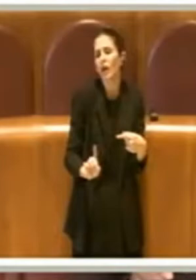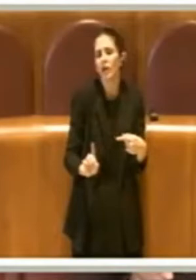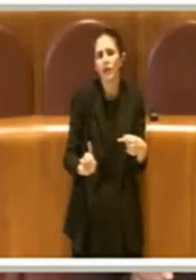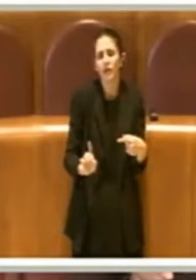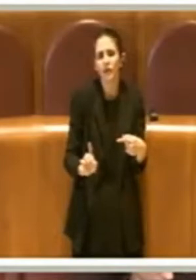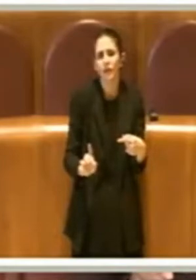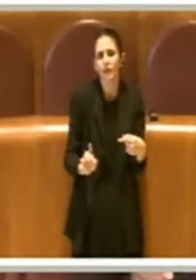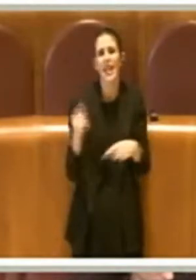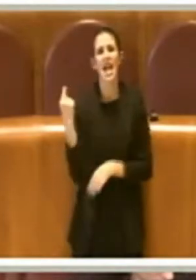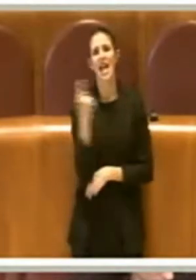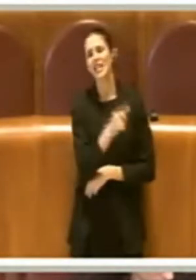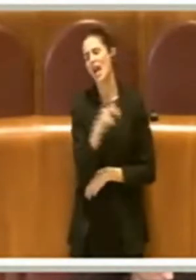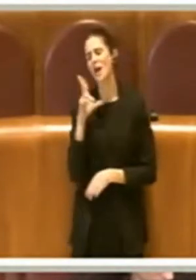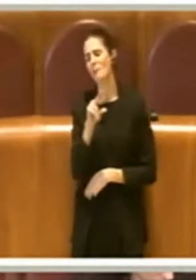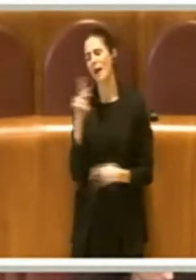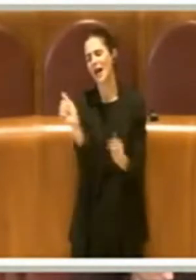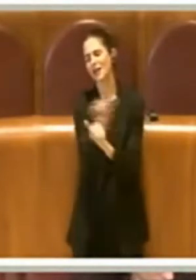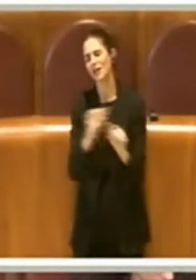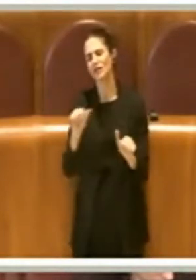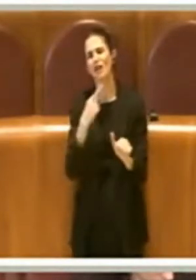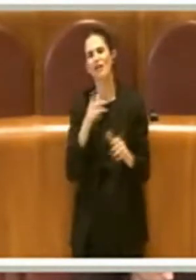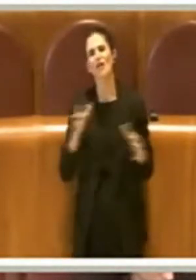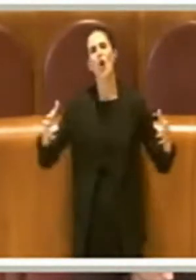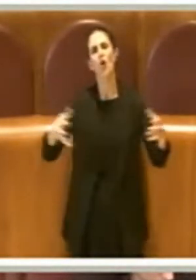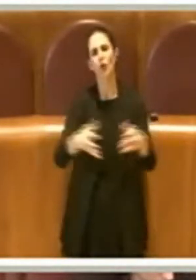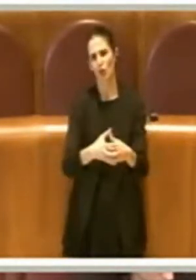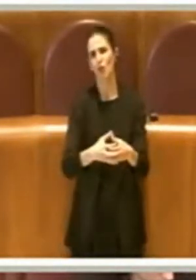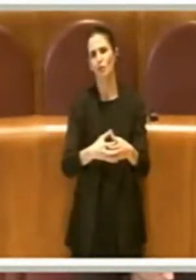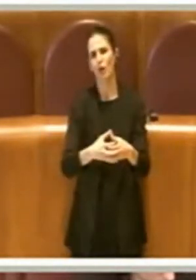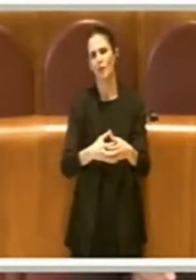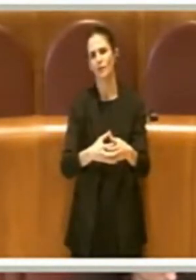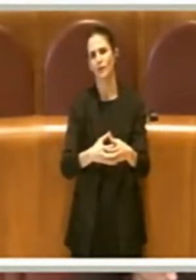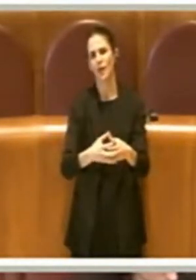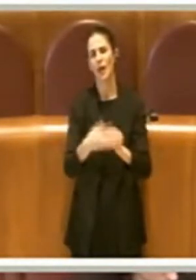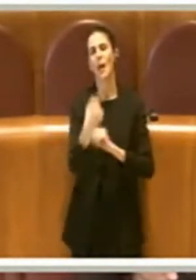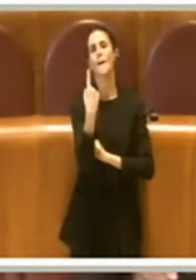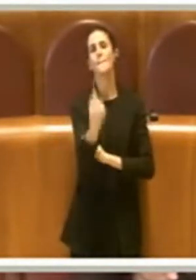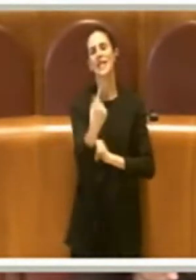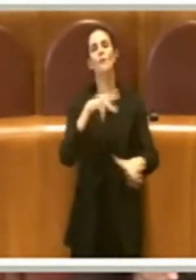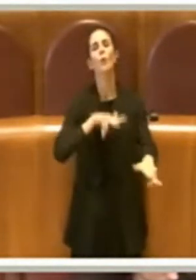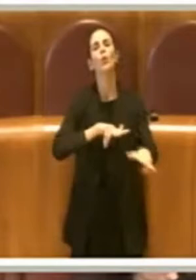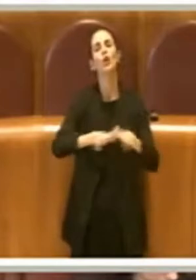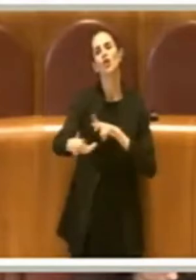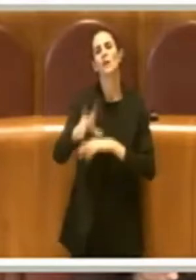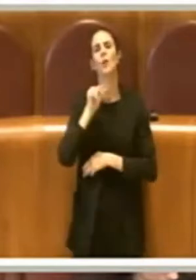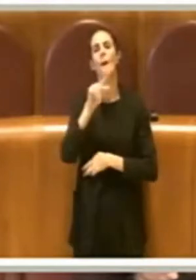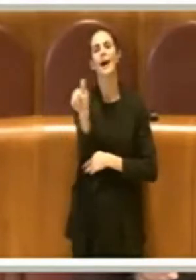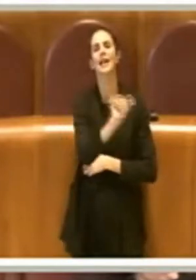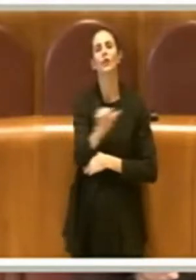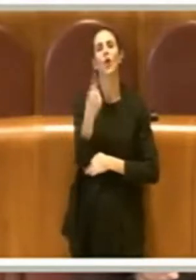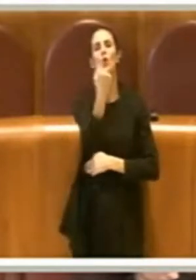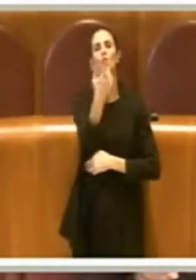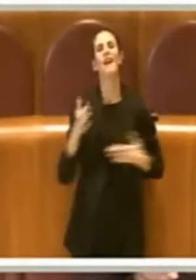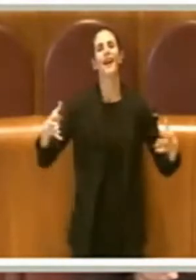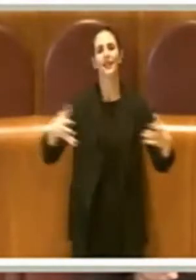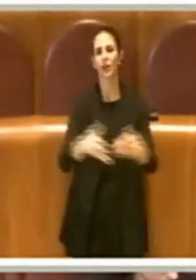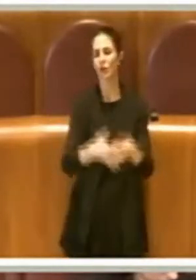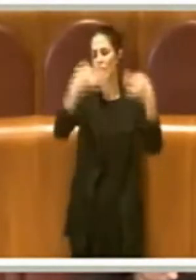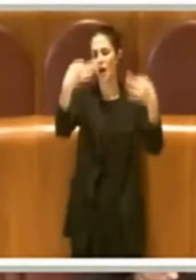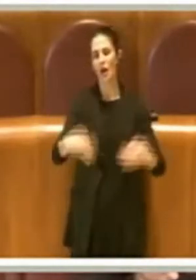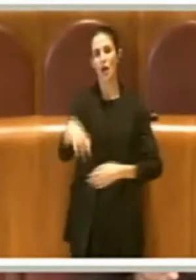Lei parla solo a una categoria, ormai da tempo. Nel primo municipio parla a una sola categoria. Non è giusto.